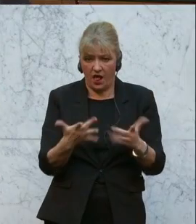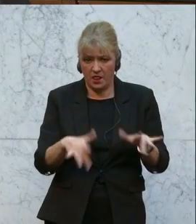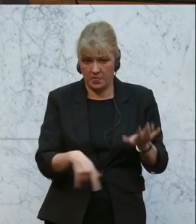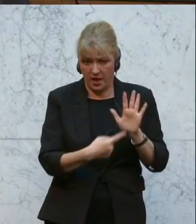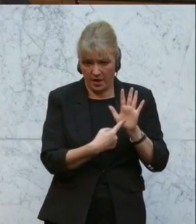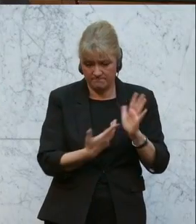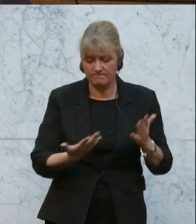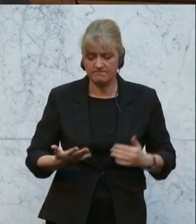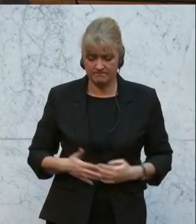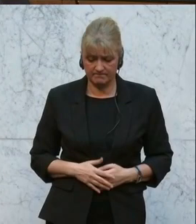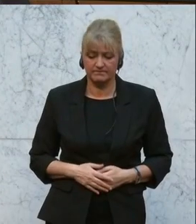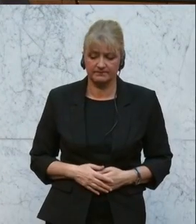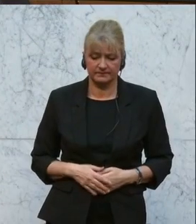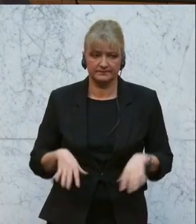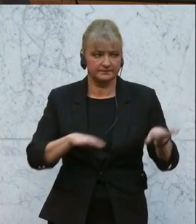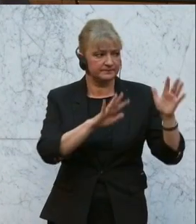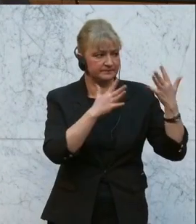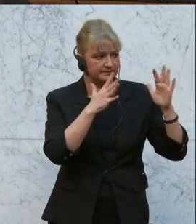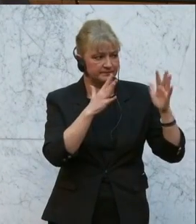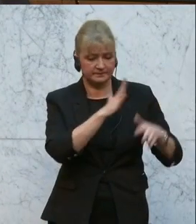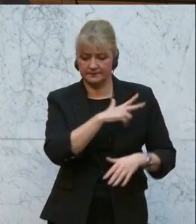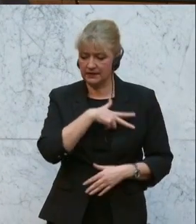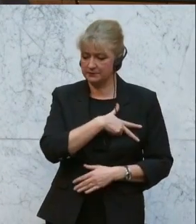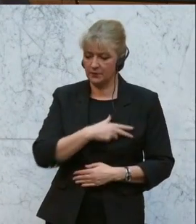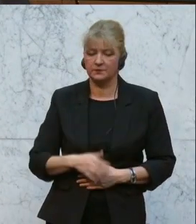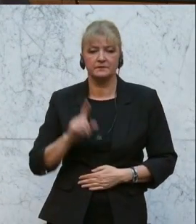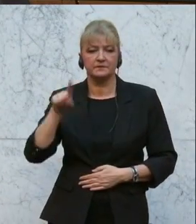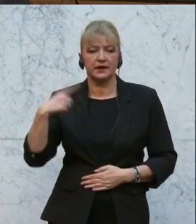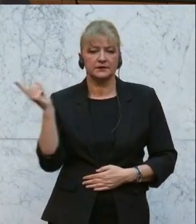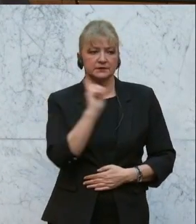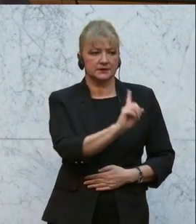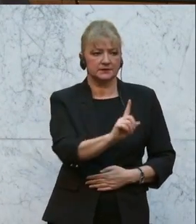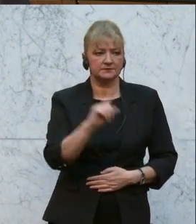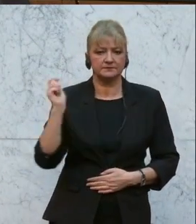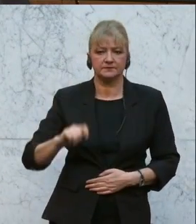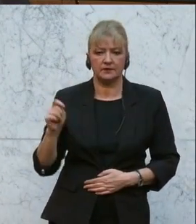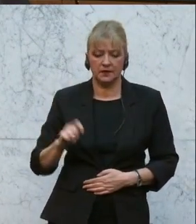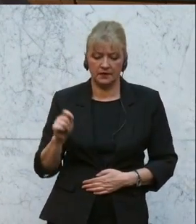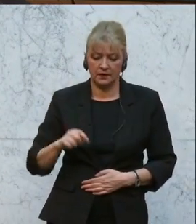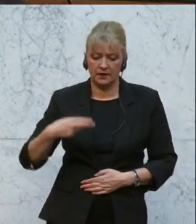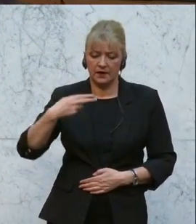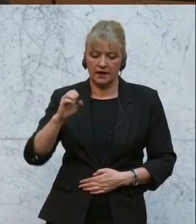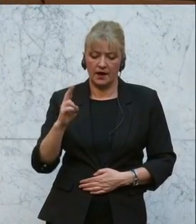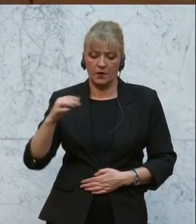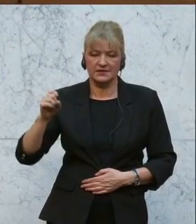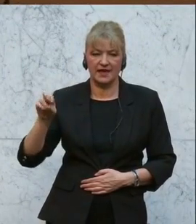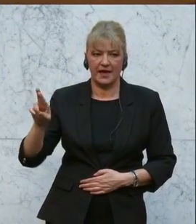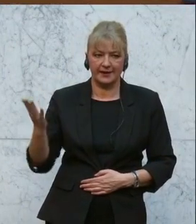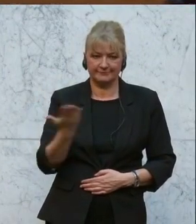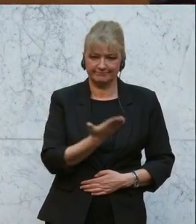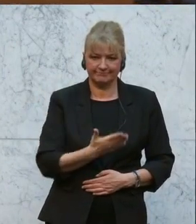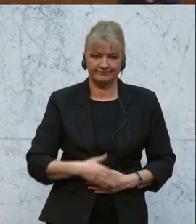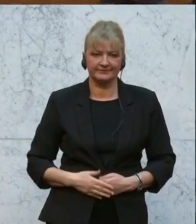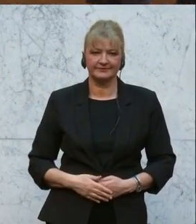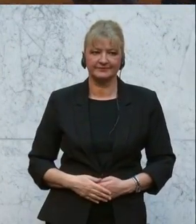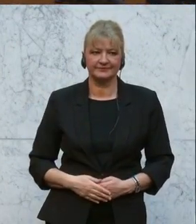Eva-Maria Holzleitner von der SPÖ, sie ist auch Bundesfrauenvorsitzende, solidarisiert sich quasi mit den Anliegen